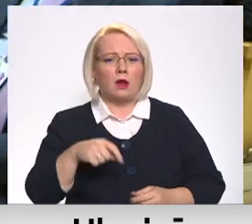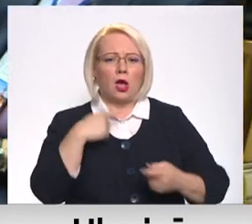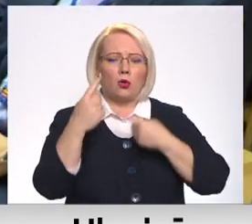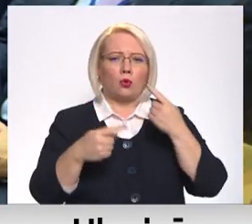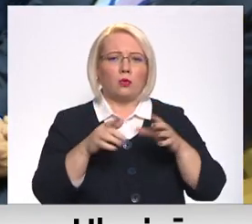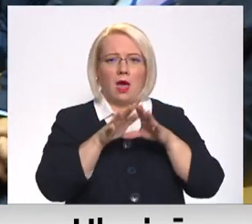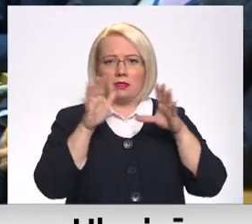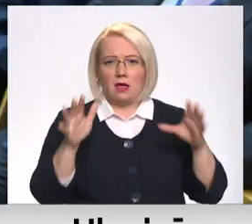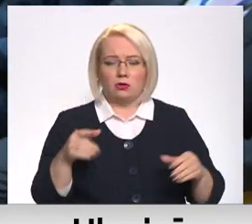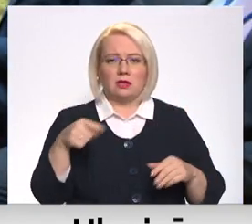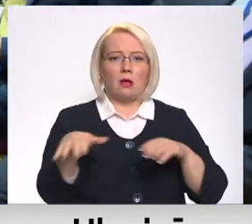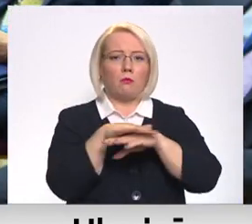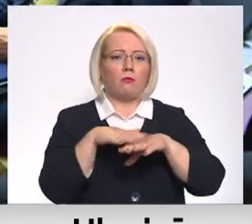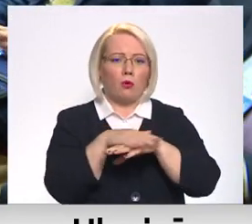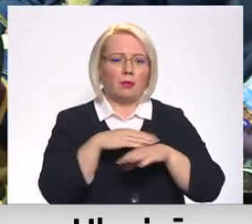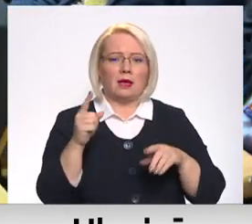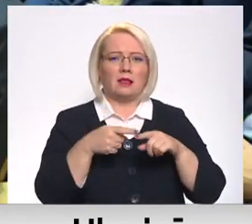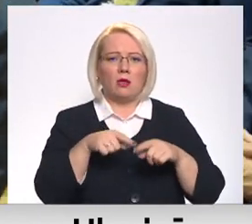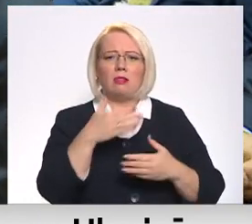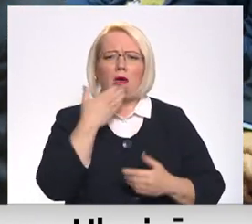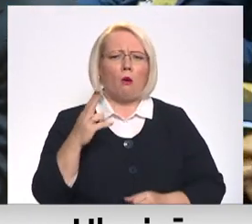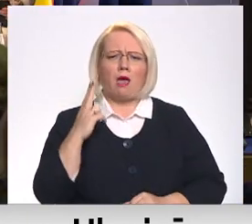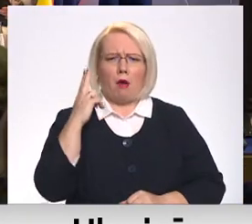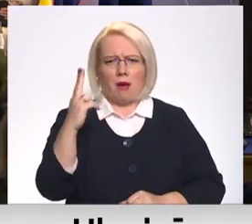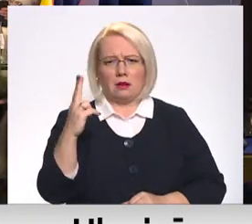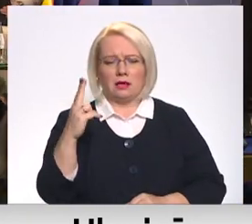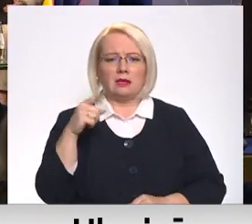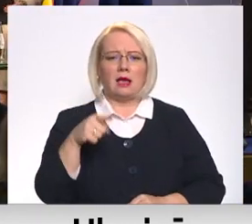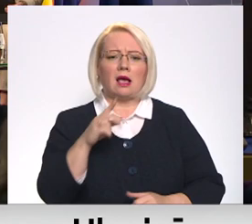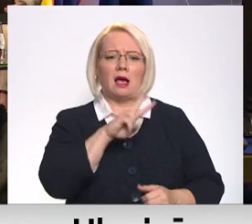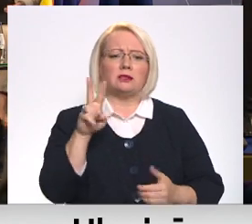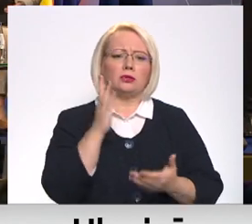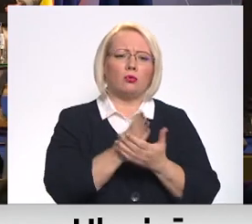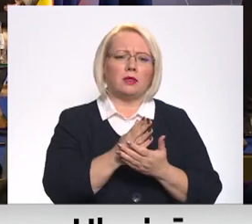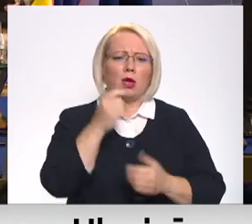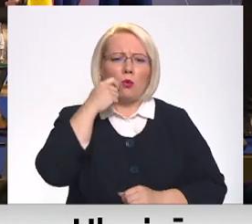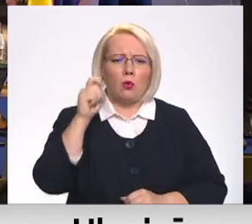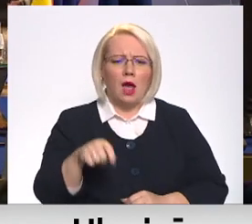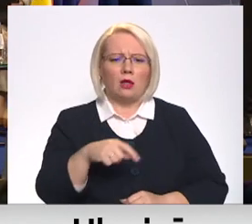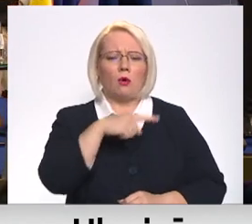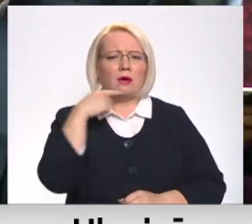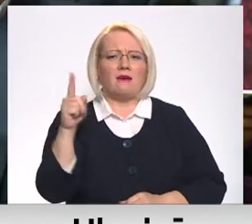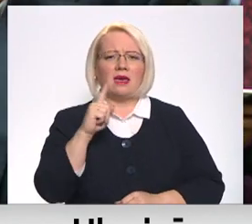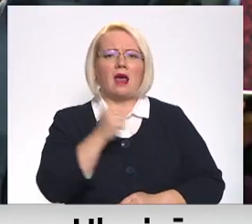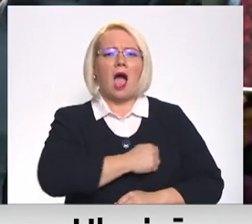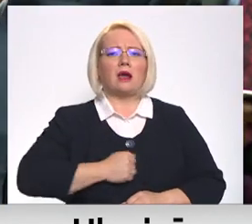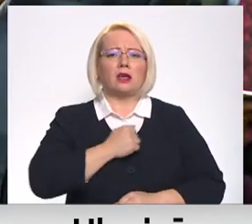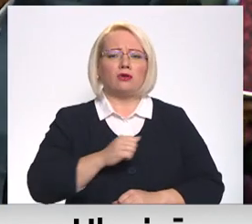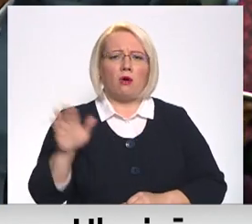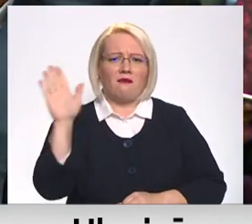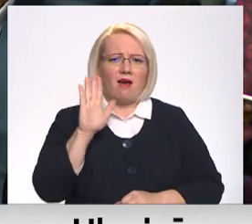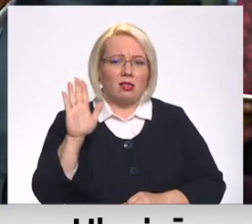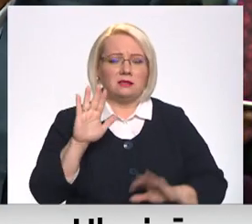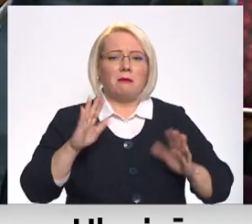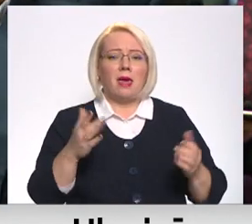Šeit ir tāda publika, kura nav jāpārliecina, kas patiesībā notiek Ukraiņā un ka Krievija ir agresos. Bet tas, šeit izskana,